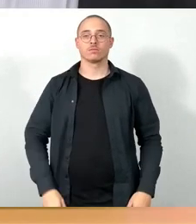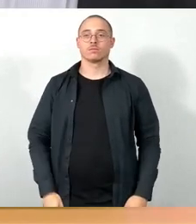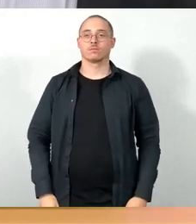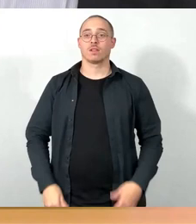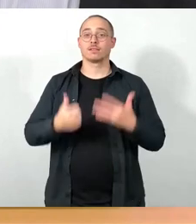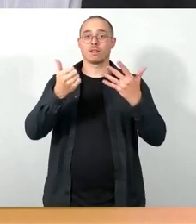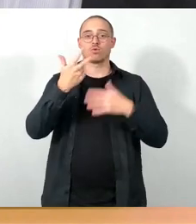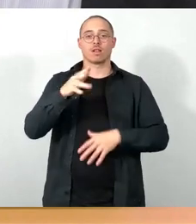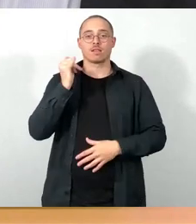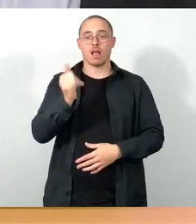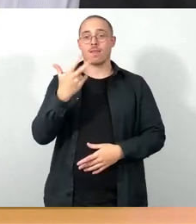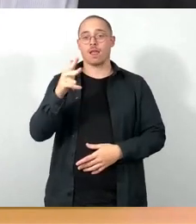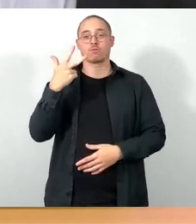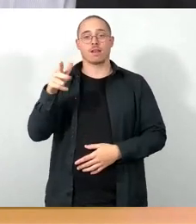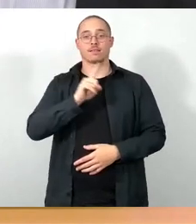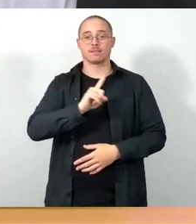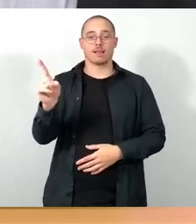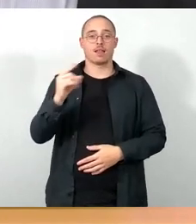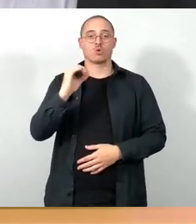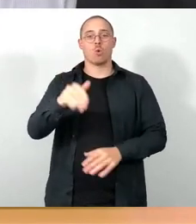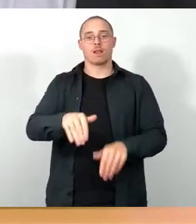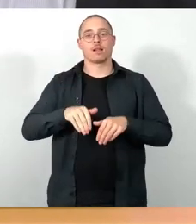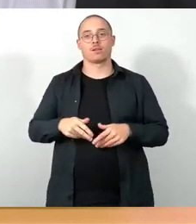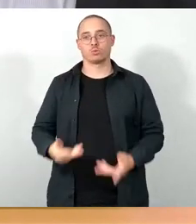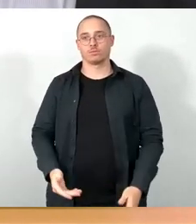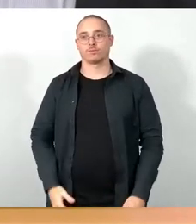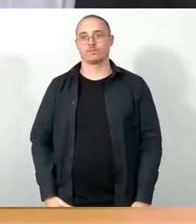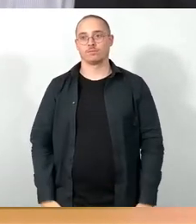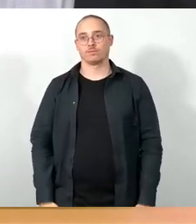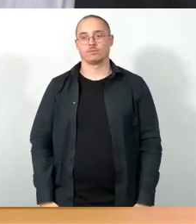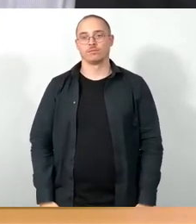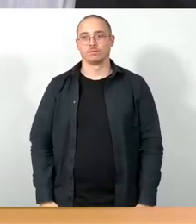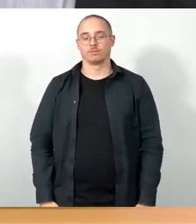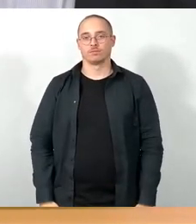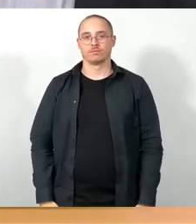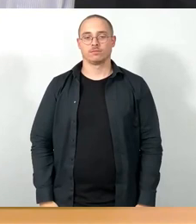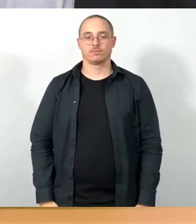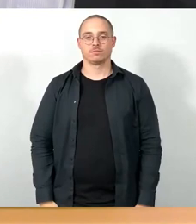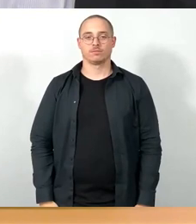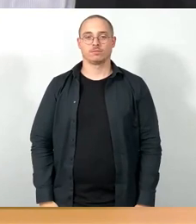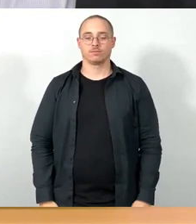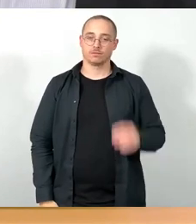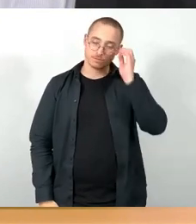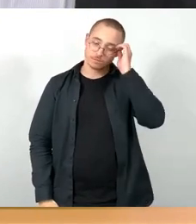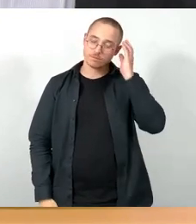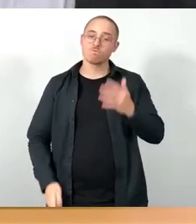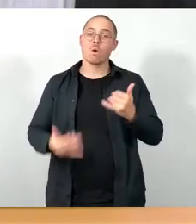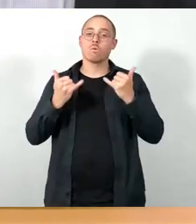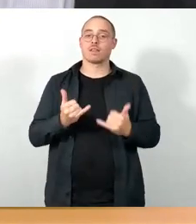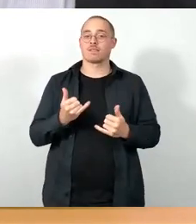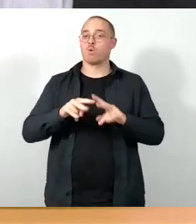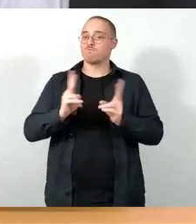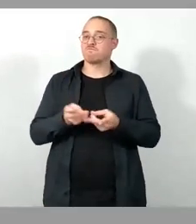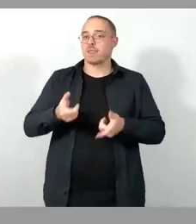36 Ja stimmen, 33 Nein stimmen, keine Enthaltungen. Und jetzt stimme über den Umweltausschussbericht ab. Wer dem